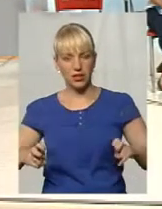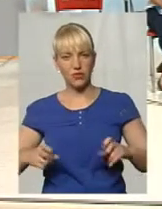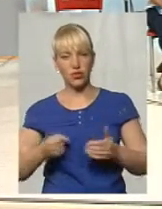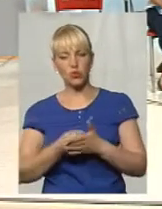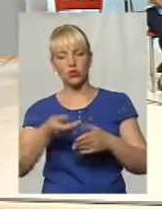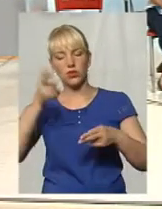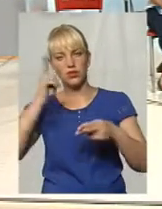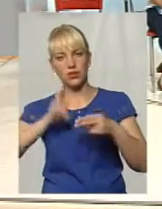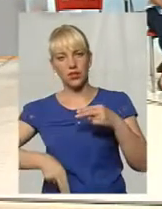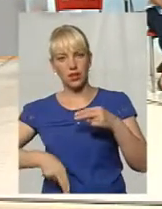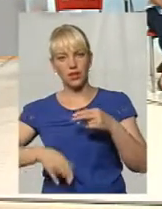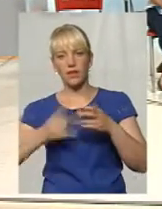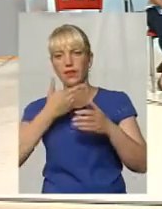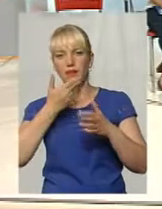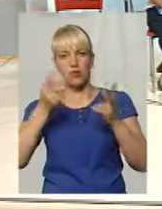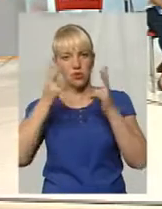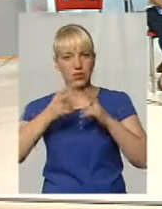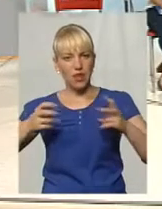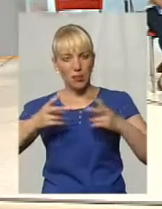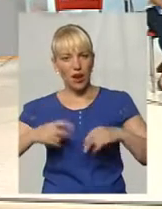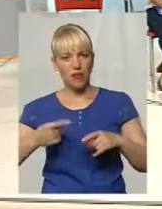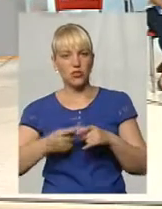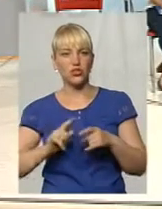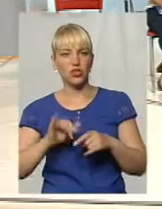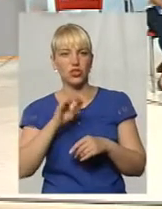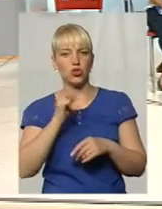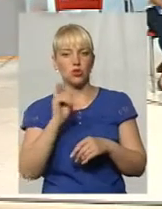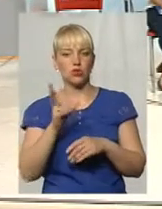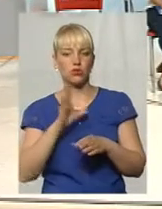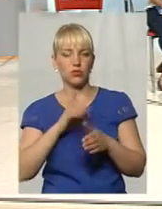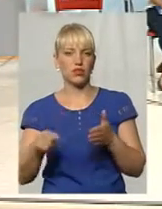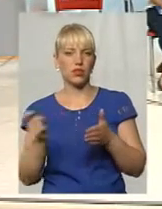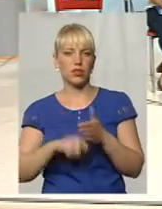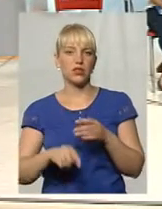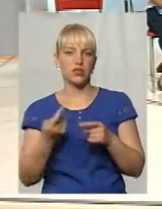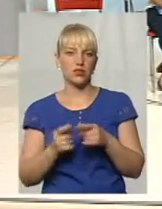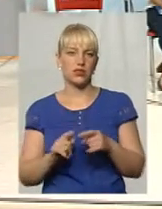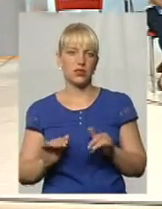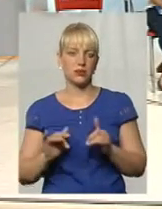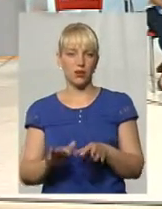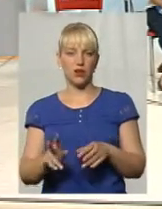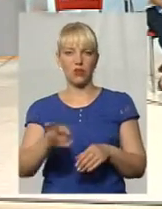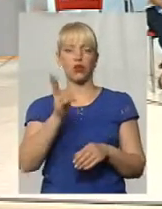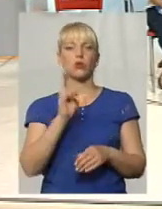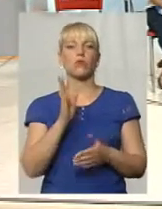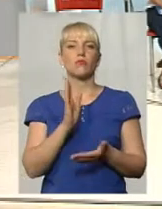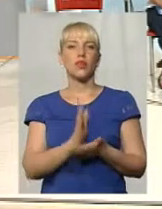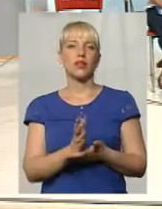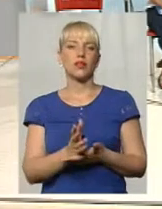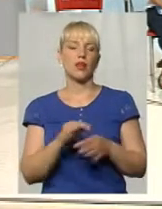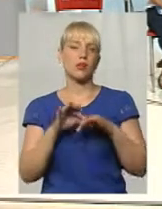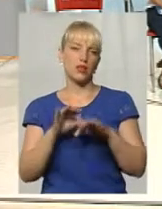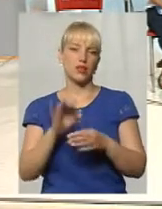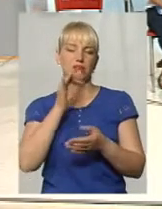кінця і даже зібравшись, пану Мельничуком докрита знову ця справа. І хто має понести